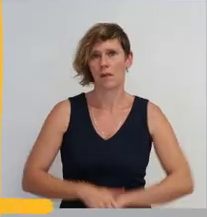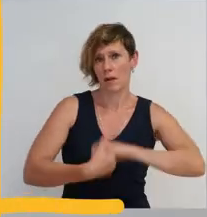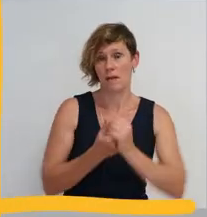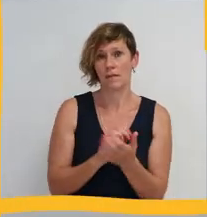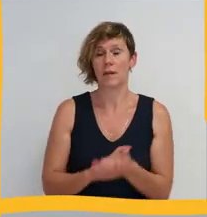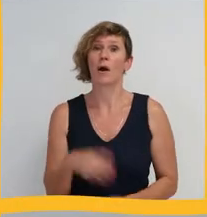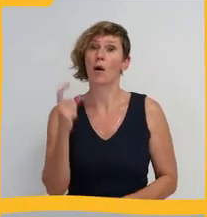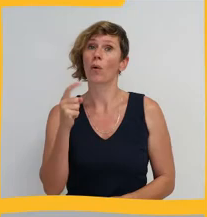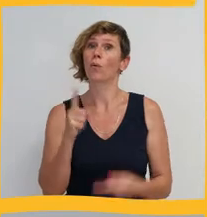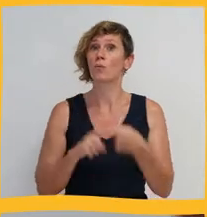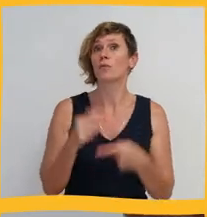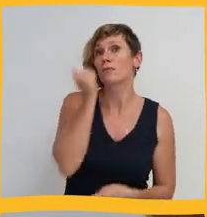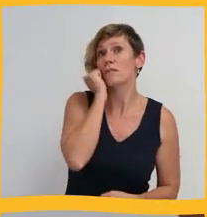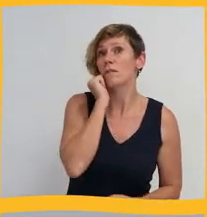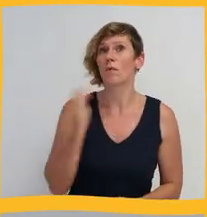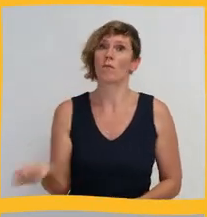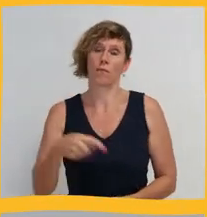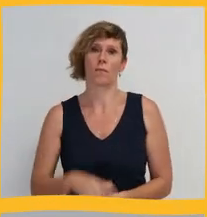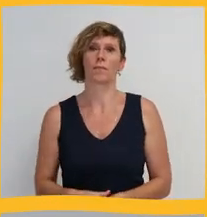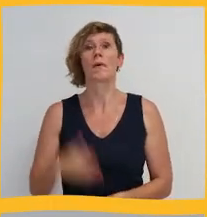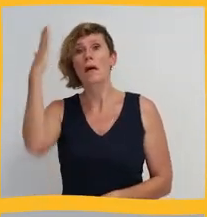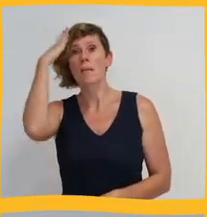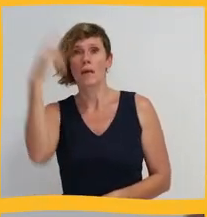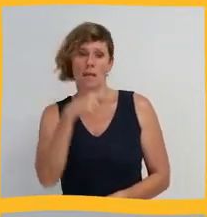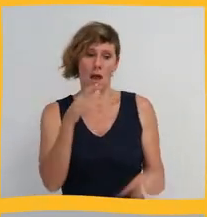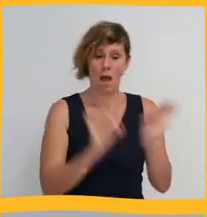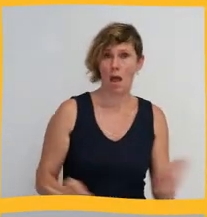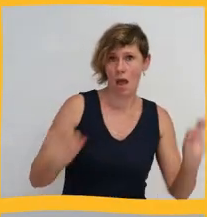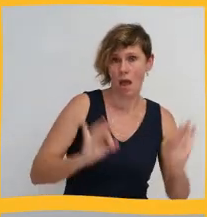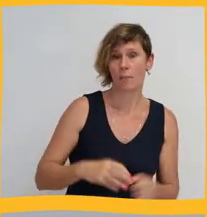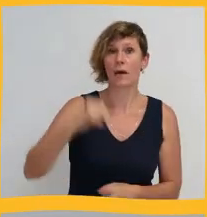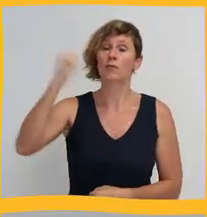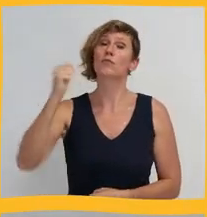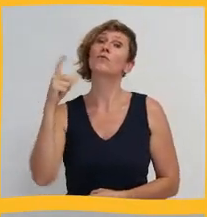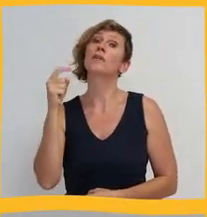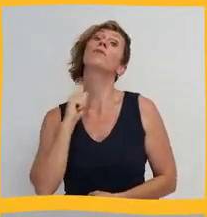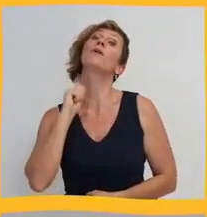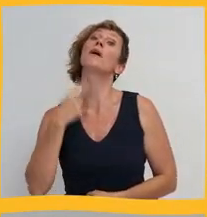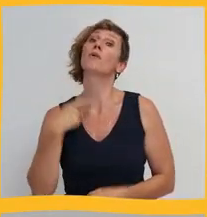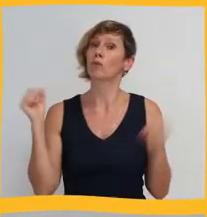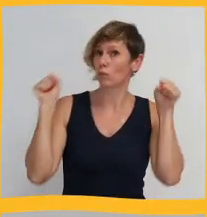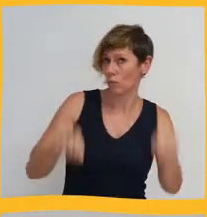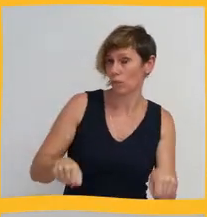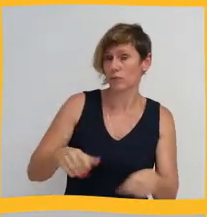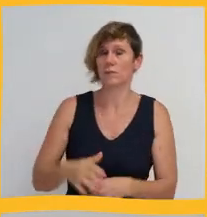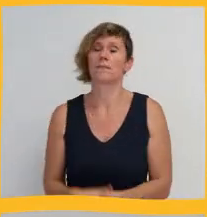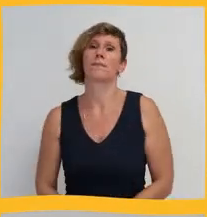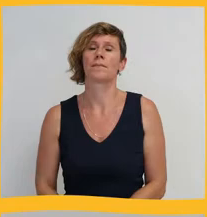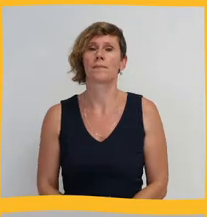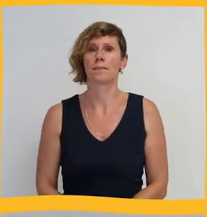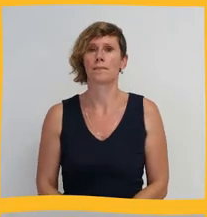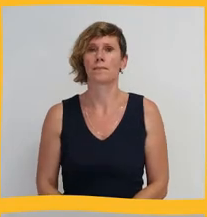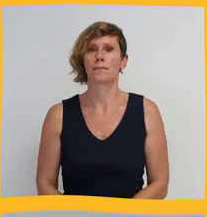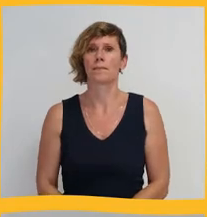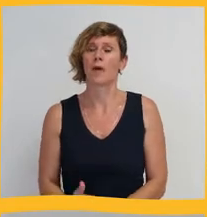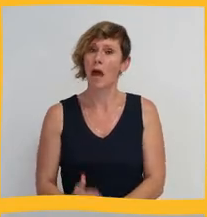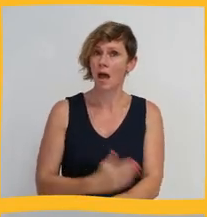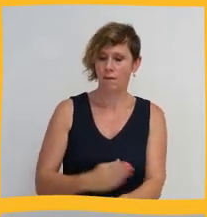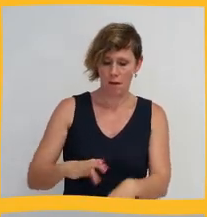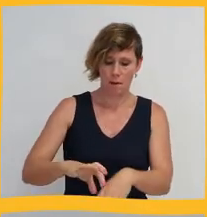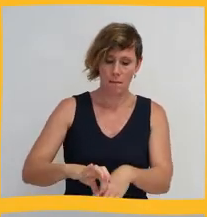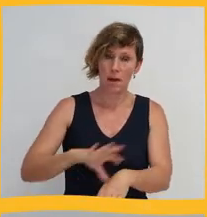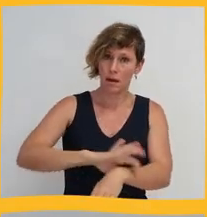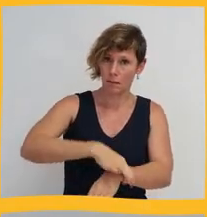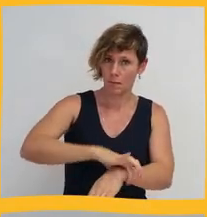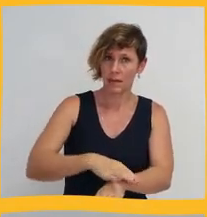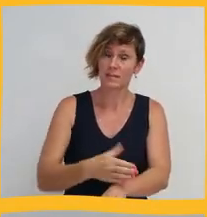Il faut se laver les mains à l'eau et au savon. A défaut, on peut se désinfecter les mains par friction avec une solution hydroalcoolique. Retirez vos